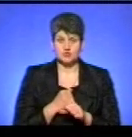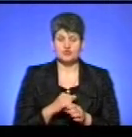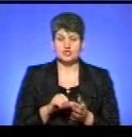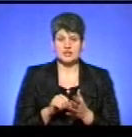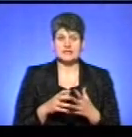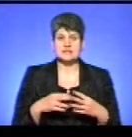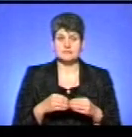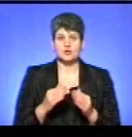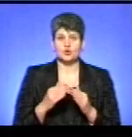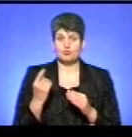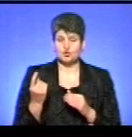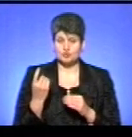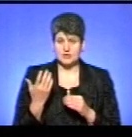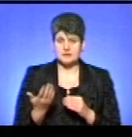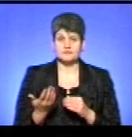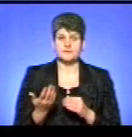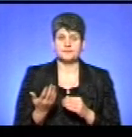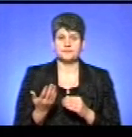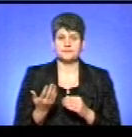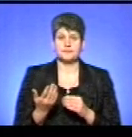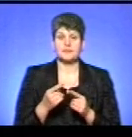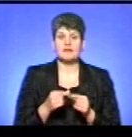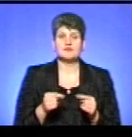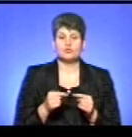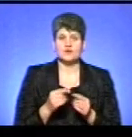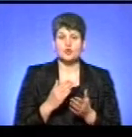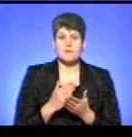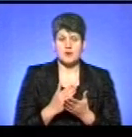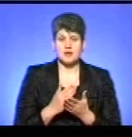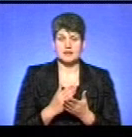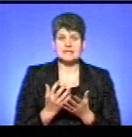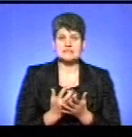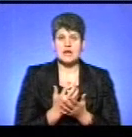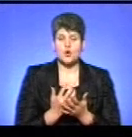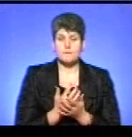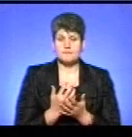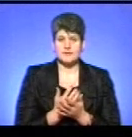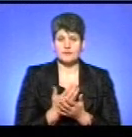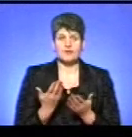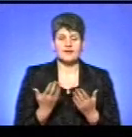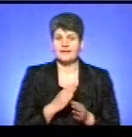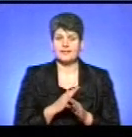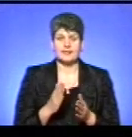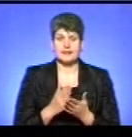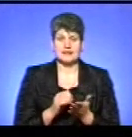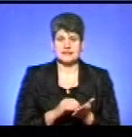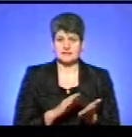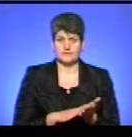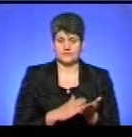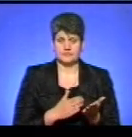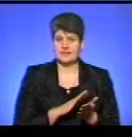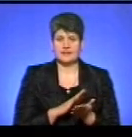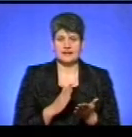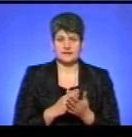мідового господарства, і, відповідно, має заробіток, який не є зафіксований, тобто не є